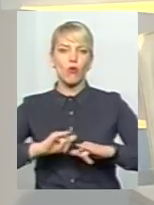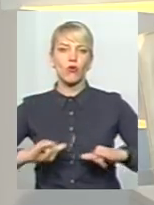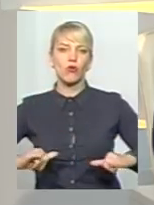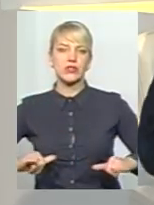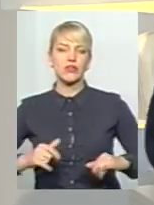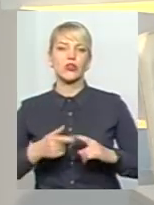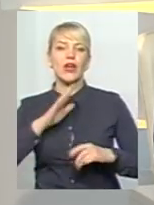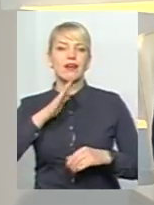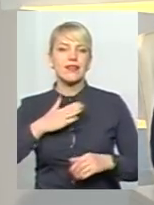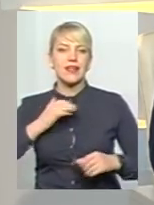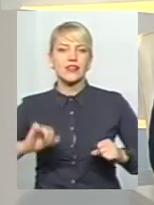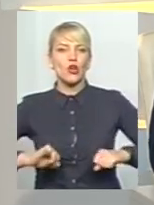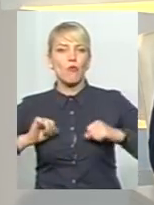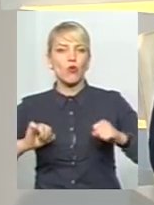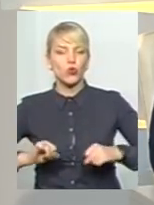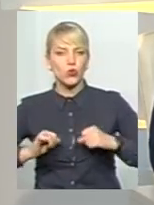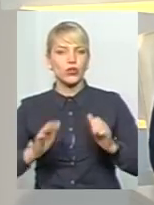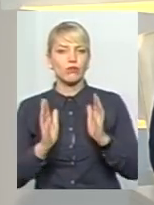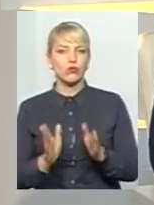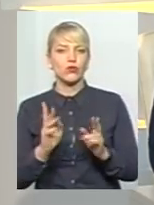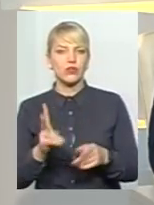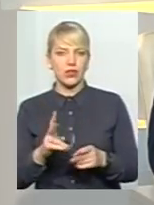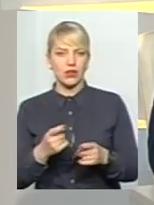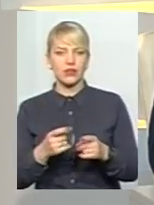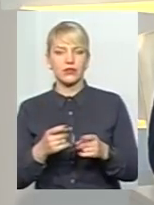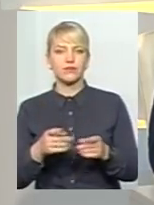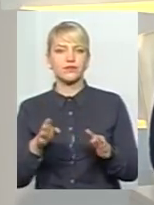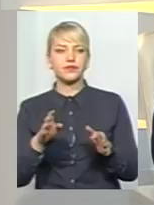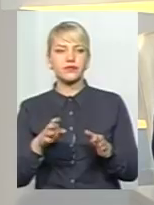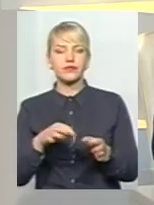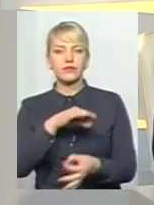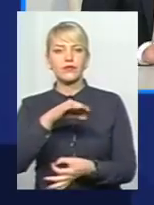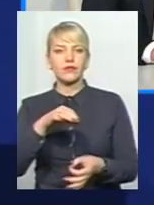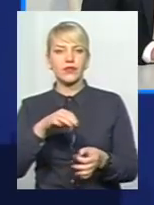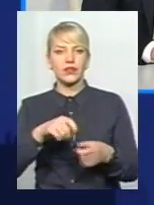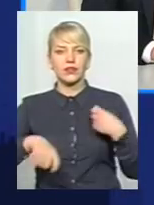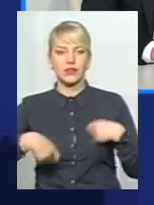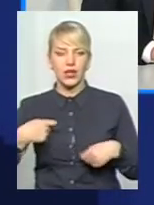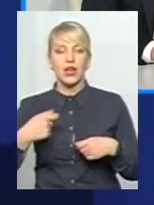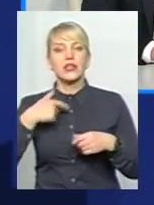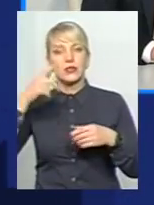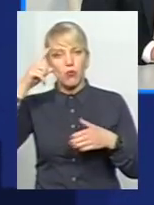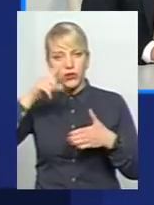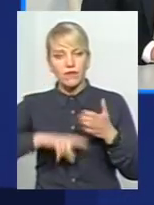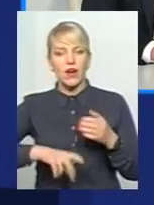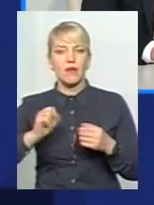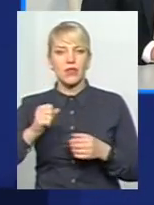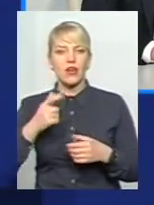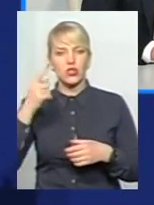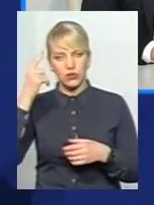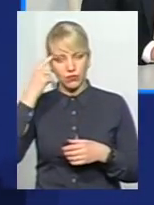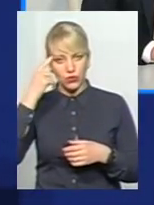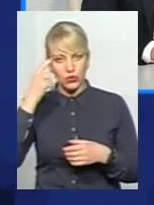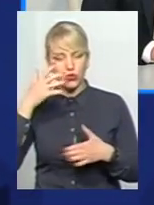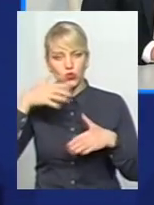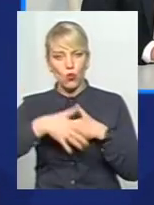потуги просто будуть як горохом обстінку і, скажімо, нічого більше. Сподіваємось на здоровий глушт обласної ради, на